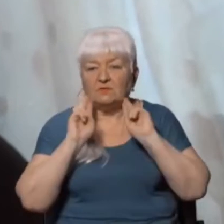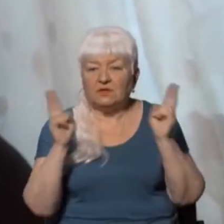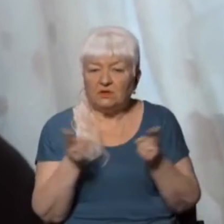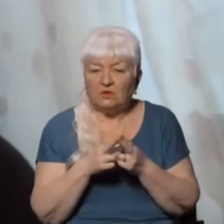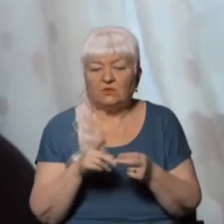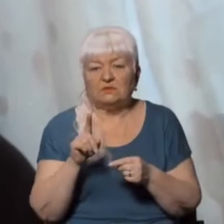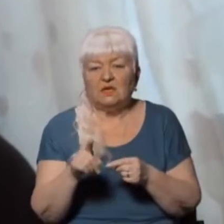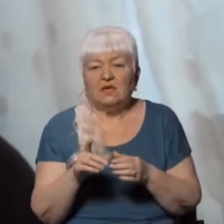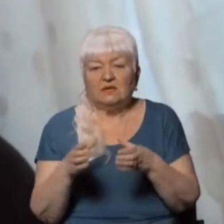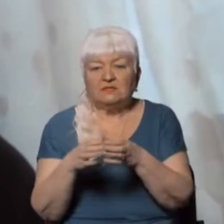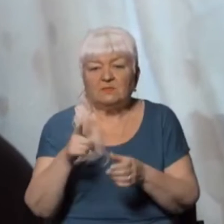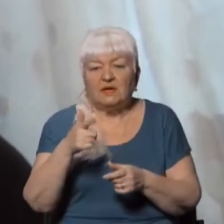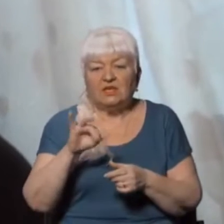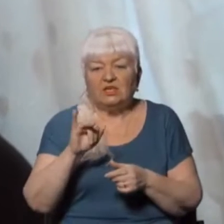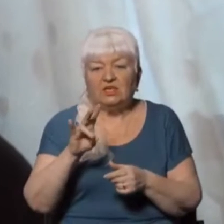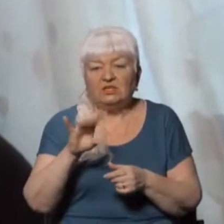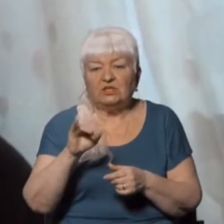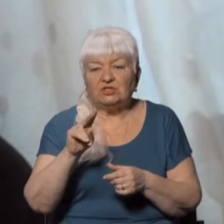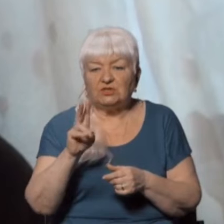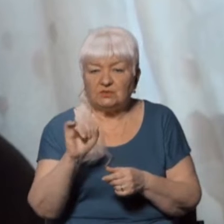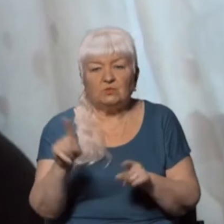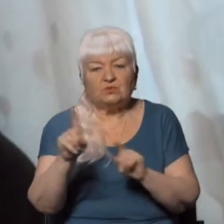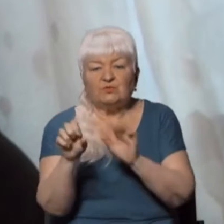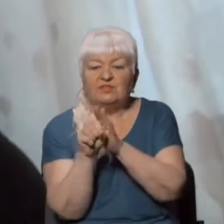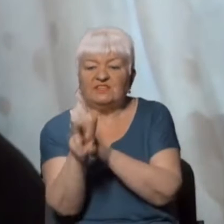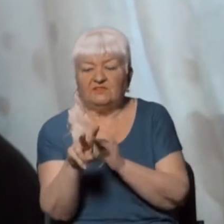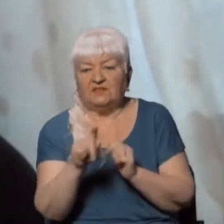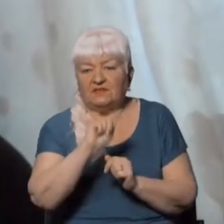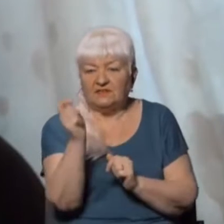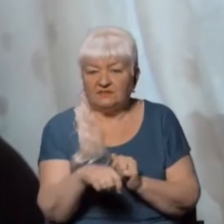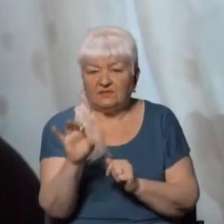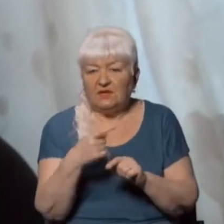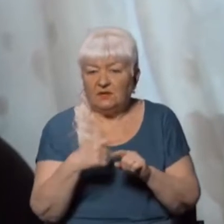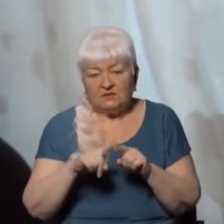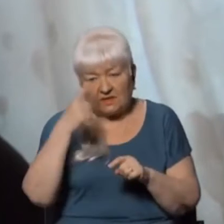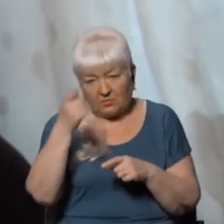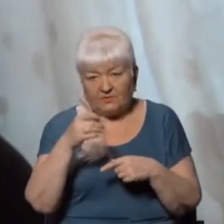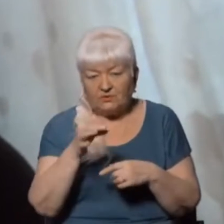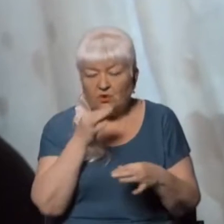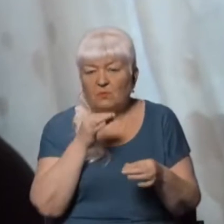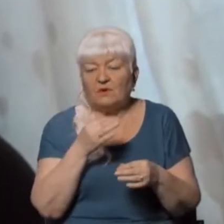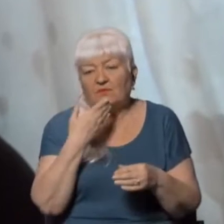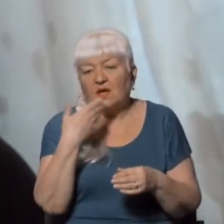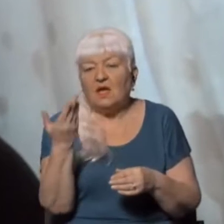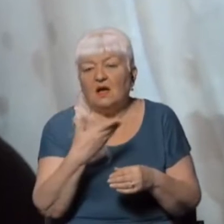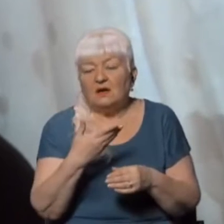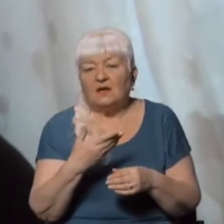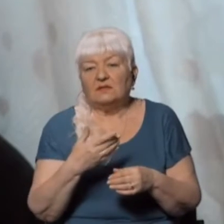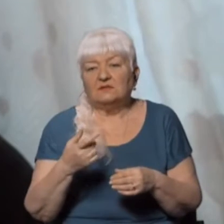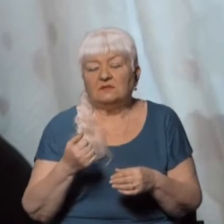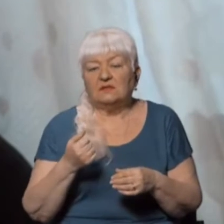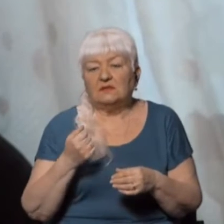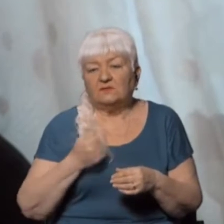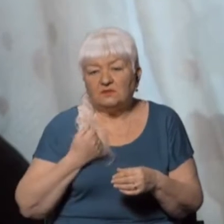їх у Гінічиську, щоб останні не втекли від війни з Україною. Про це повідомив радник голови Херсонської обласної військової адміністрації